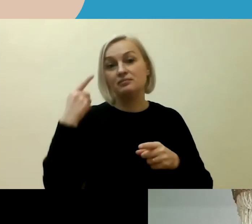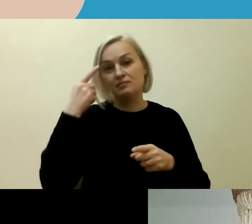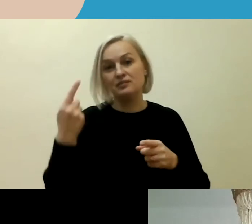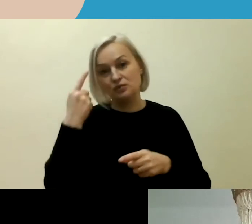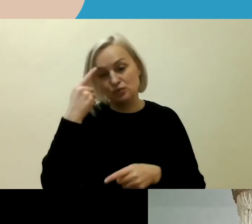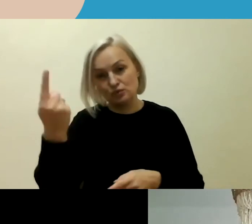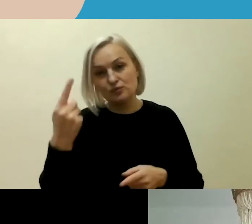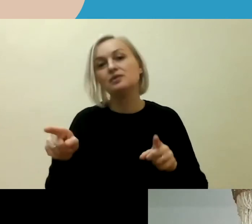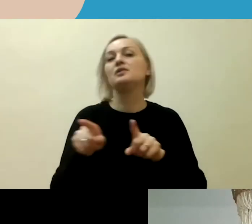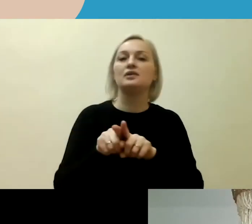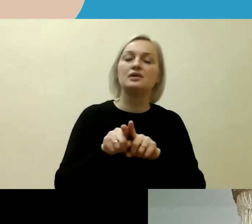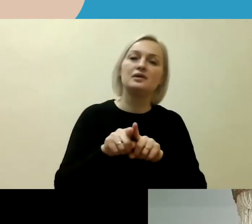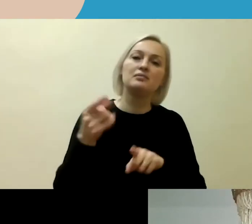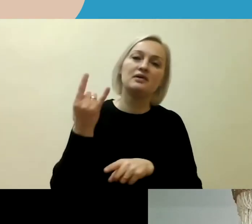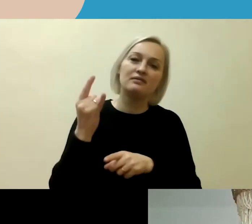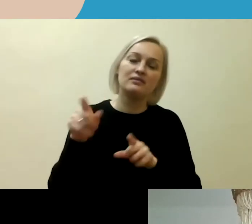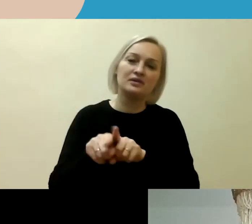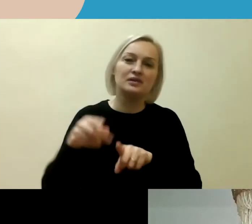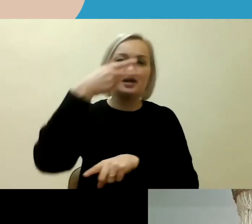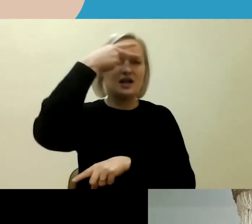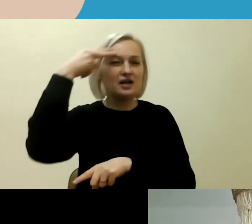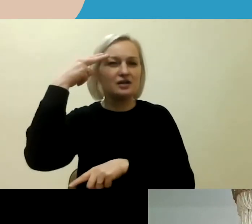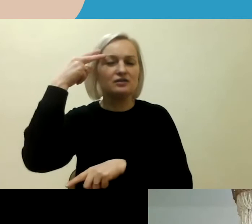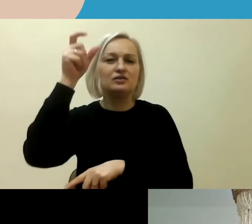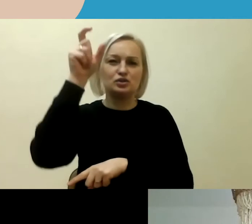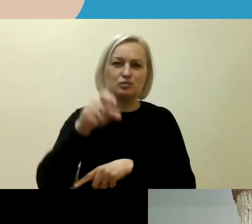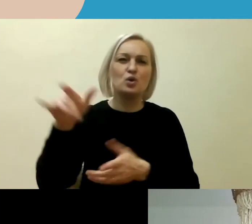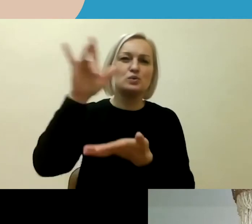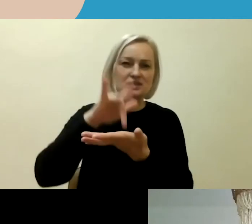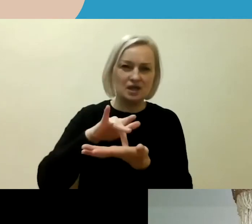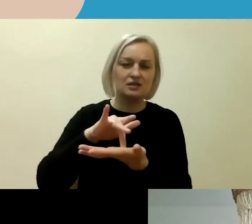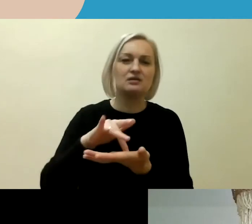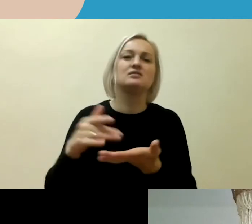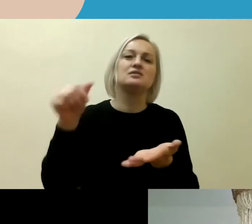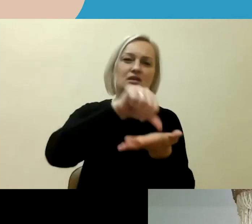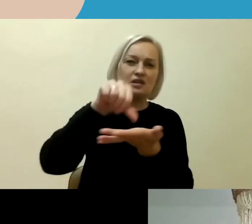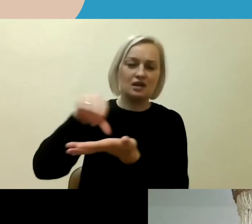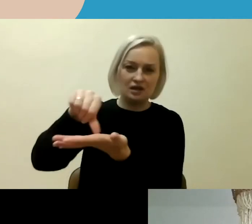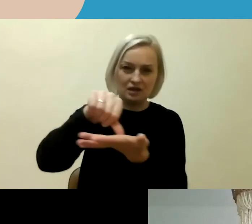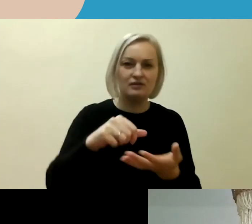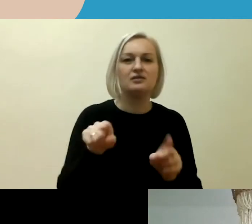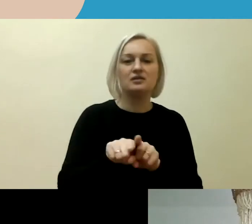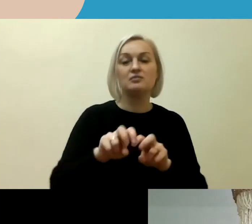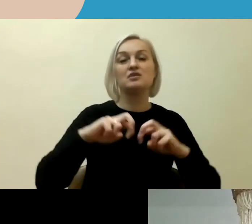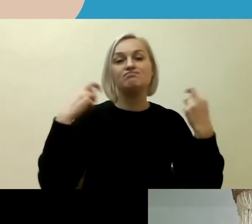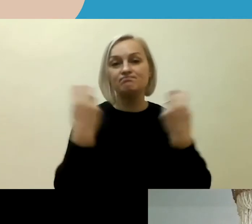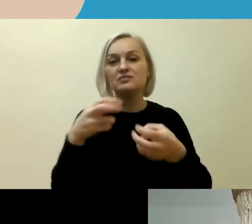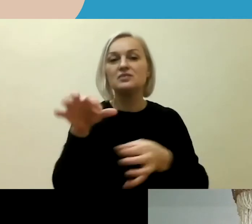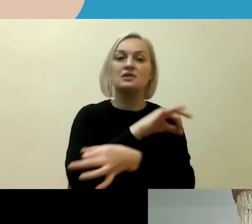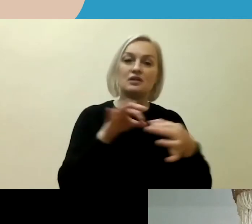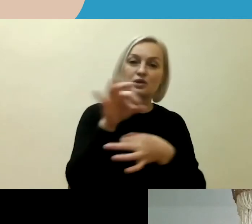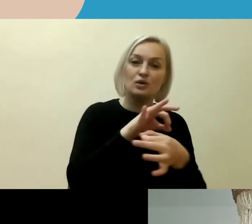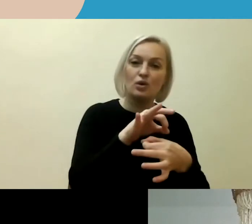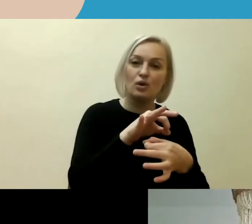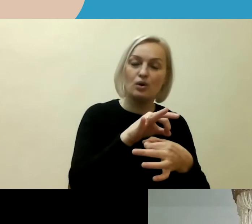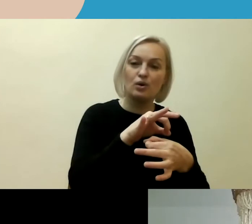sustebėjimą įsitus, kuriam aš atstomau ir Lietuvos žmogaus teisų centras. Ir mes vyko apskritas talo diskusijos su